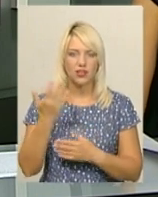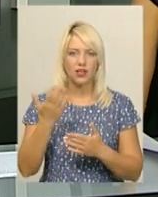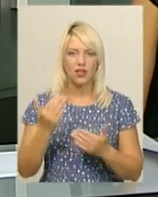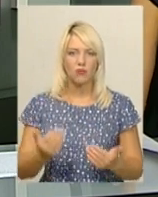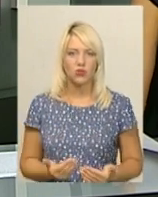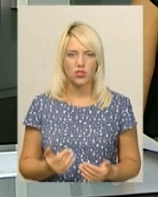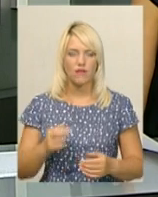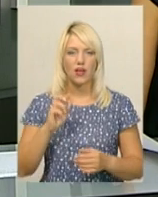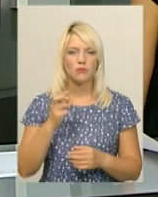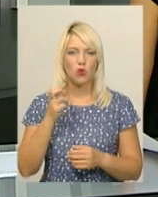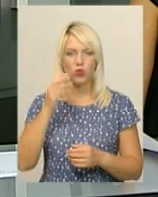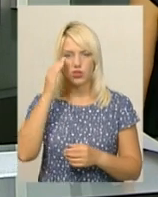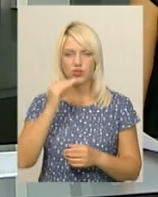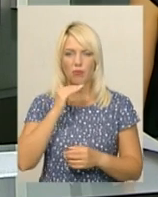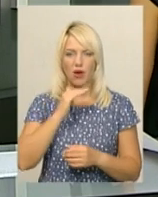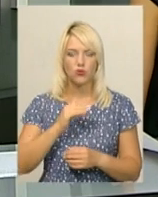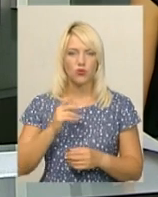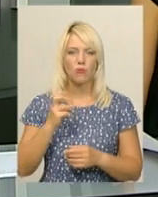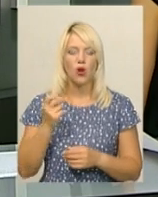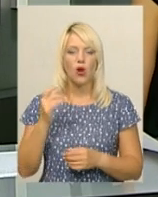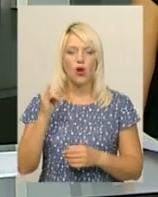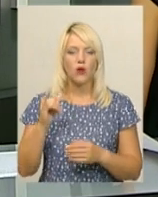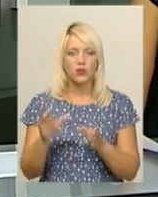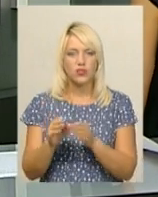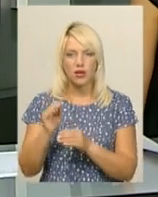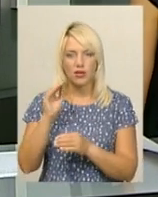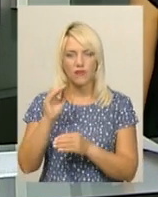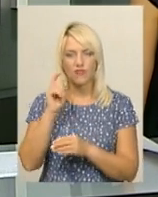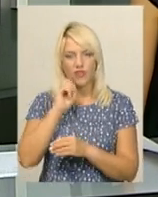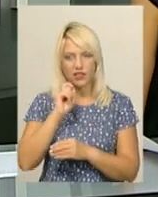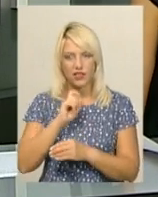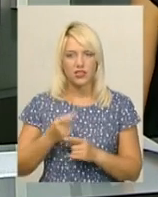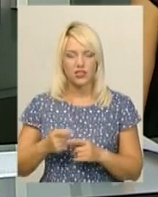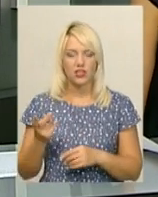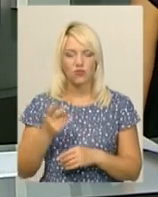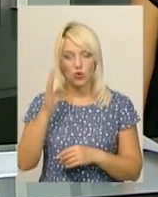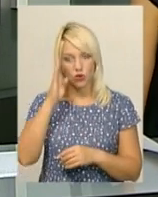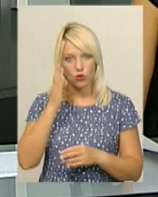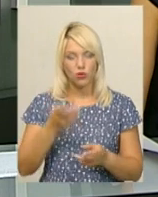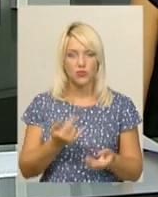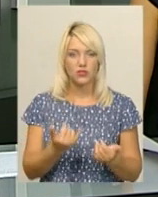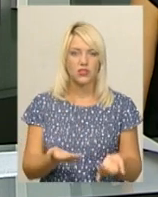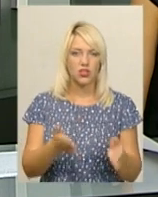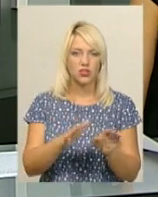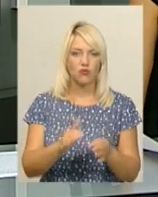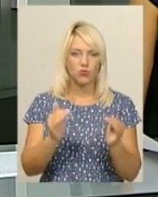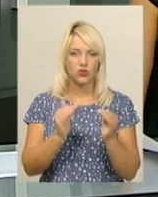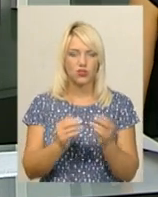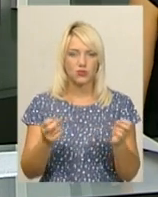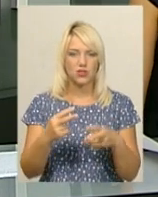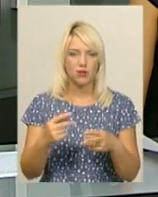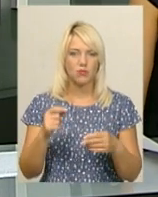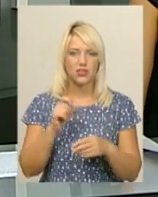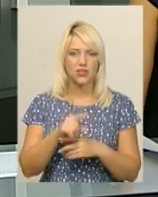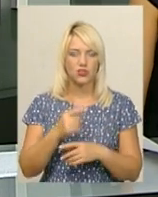батьком у Вінницькій області. Двоє хлопчиків перебувають у Хмельницькому дитячому дошкільному будинку спеціального призначення. Їх